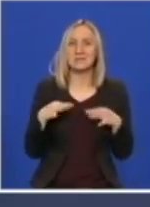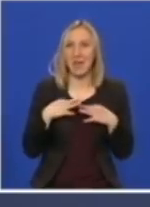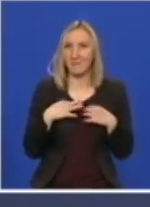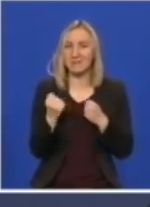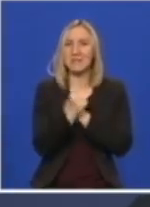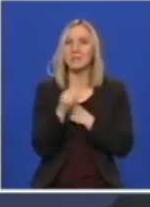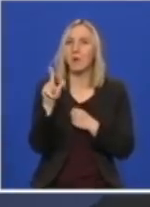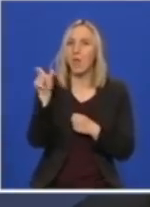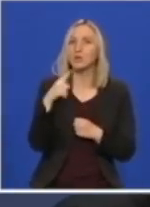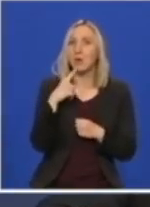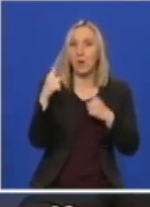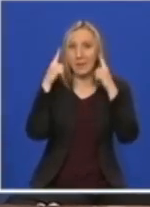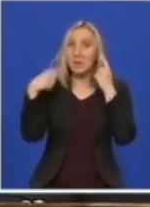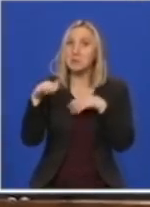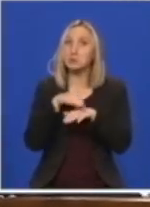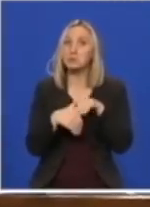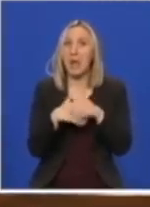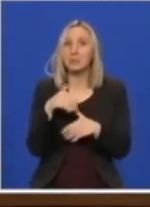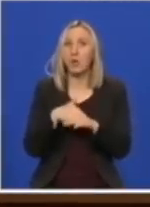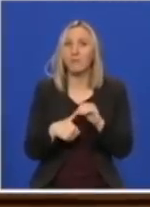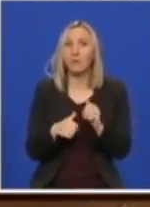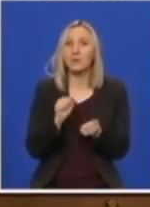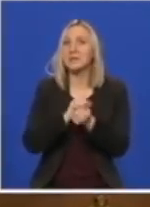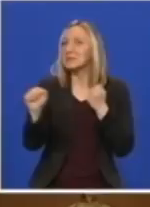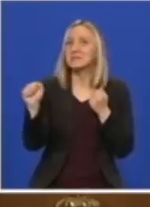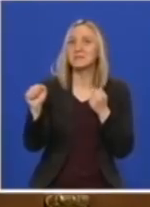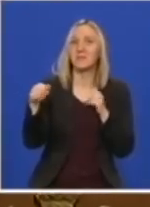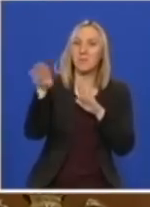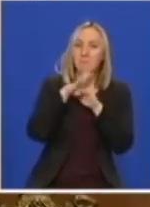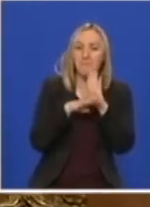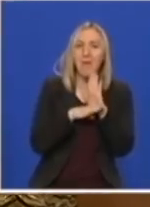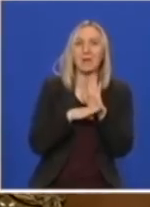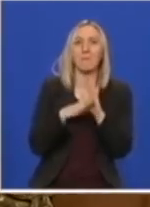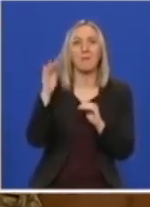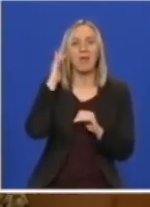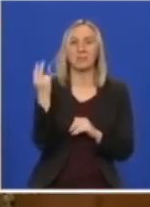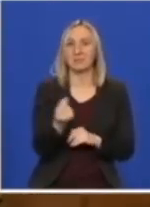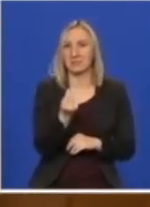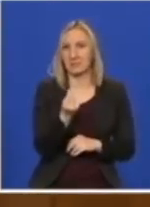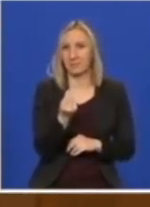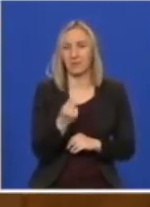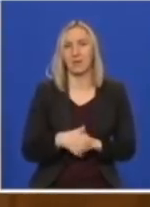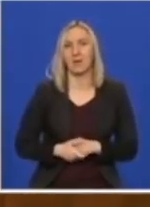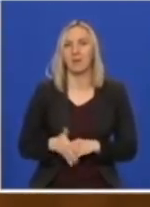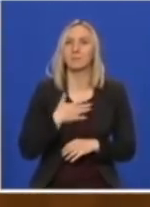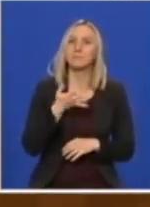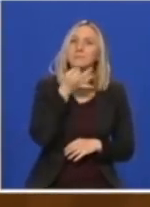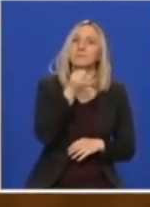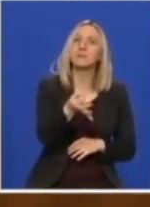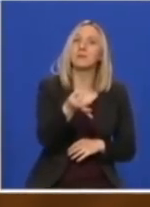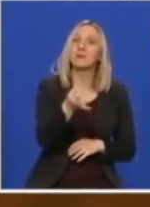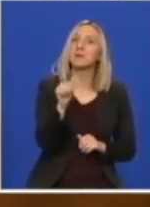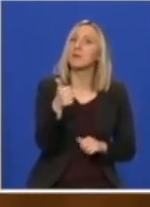ne varam, juče rekao da su Kinezi u principu zadovoljni svim merama koje je preduzela i donela Vlada Republike Srbije. Moje pitanje je